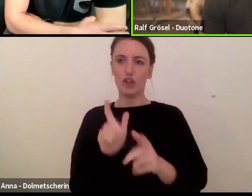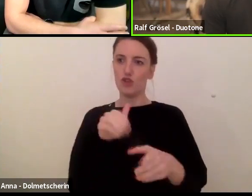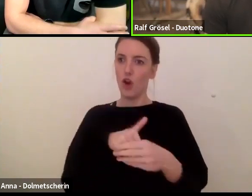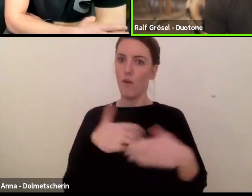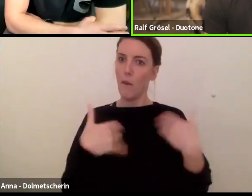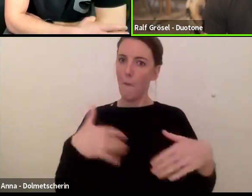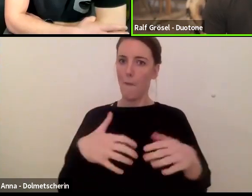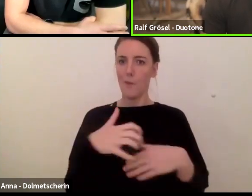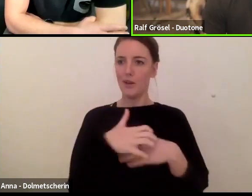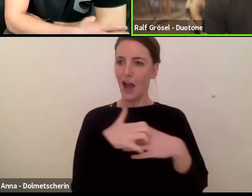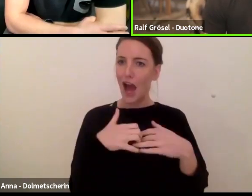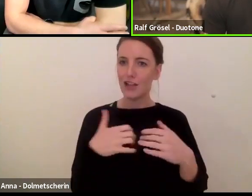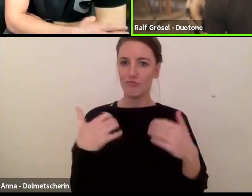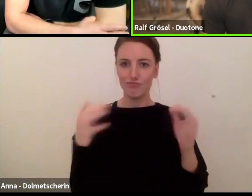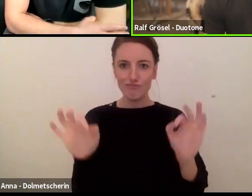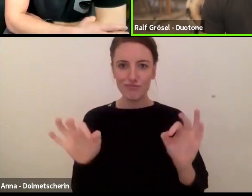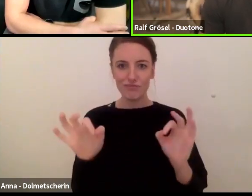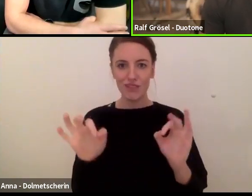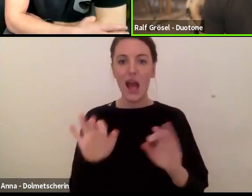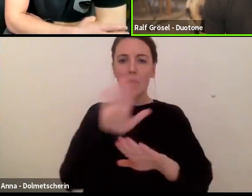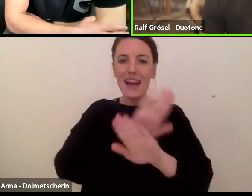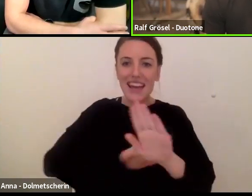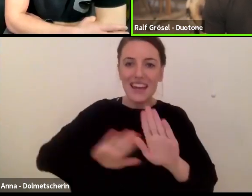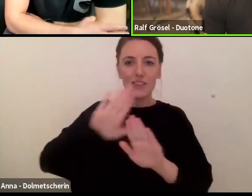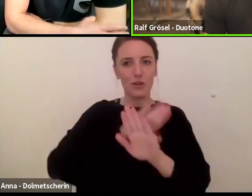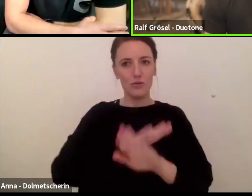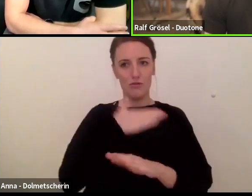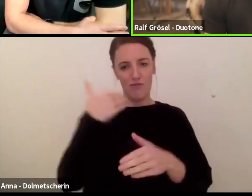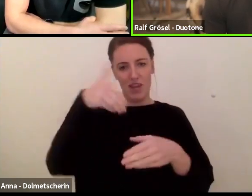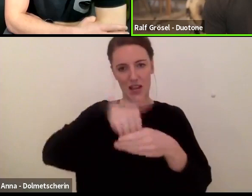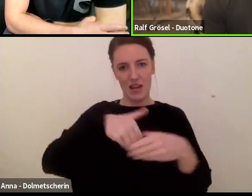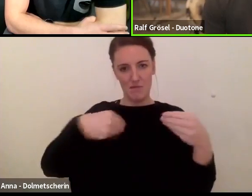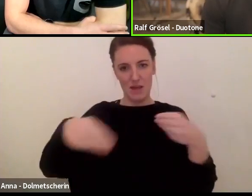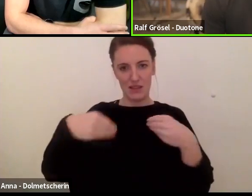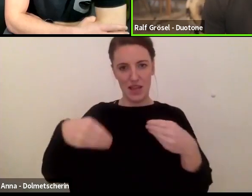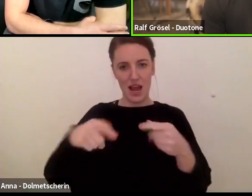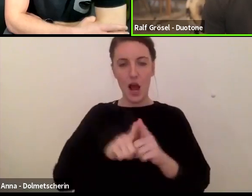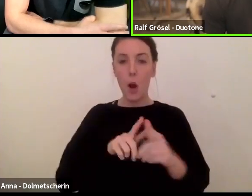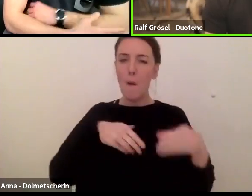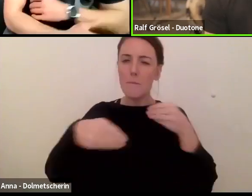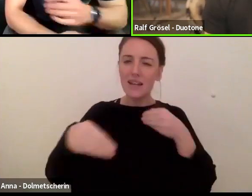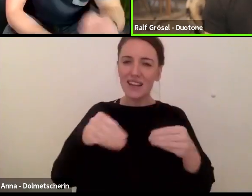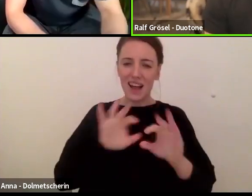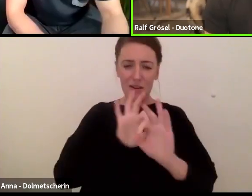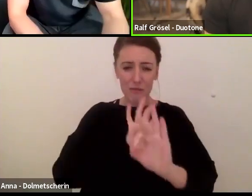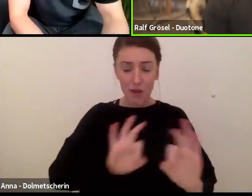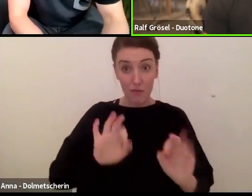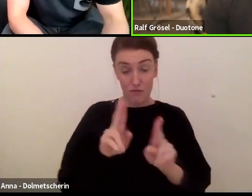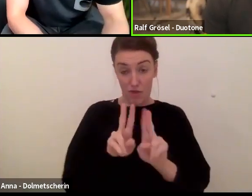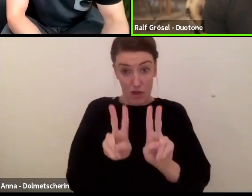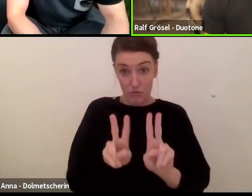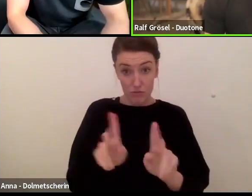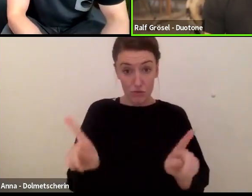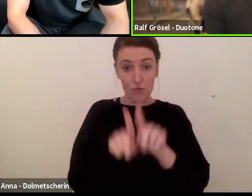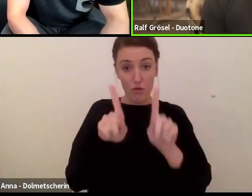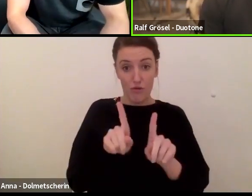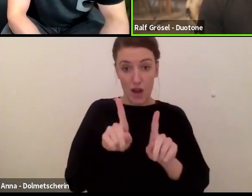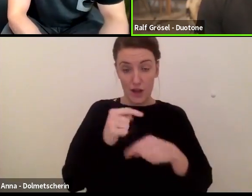einmal ist eben dieses Pentamaterial, das ist entstanden durch einen Zufall. Das ist eine Entwicklung gewesen.